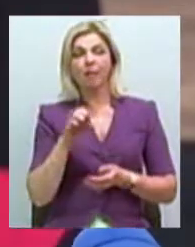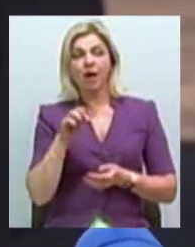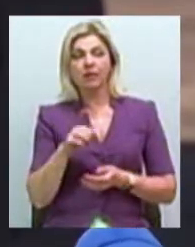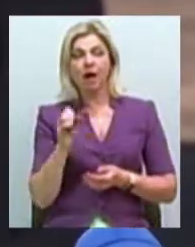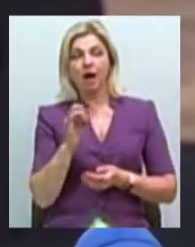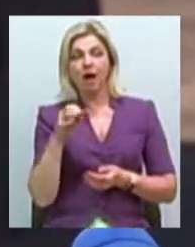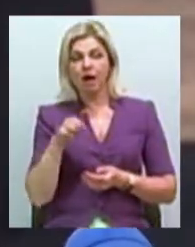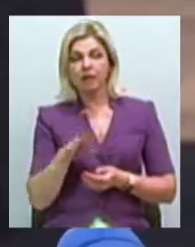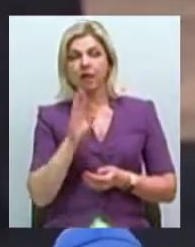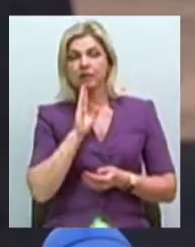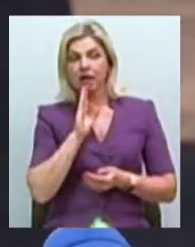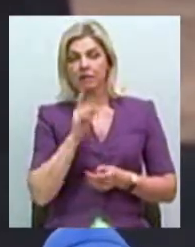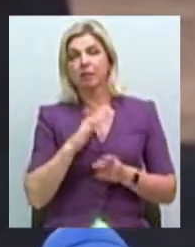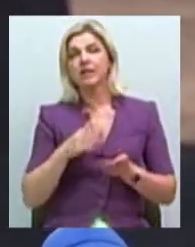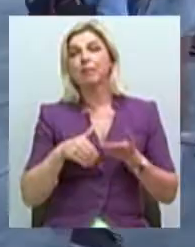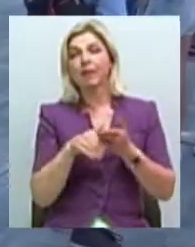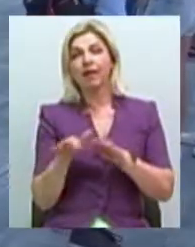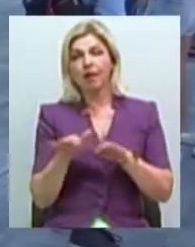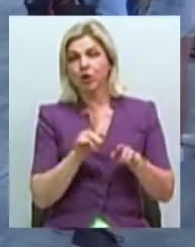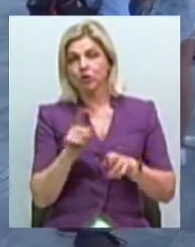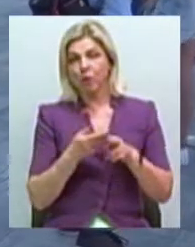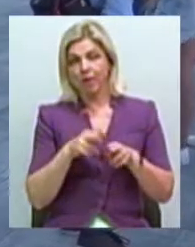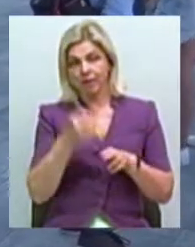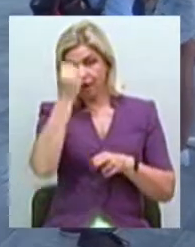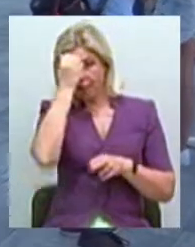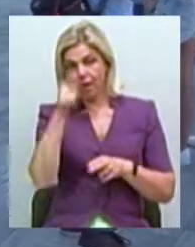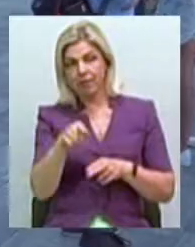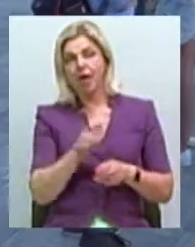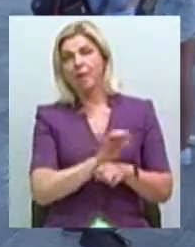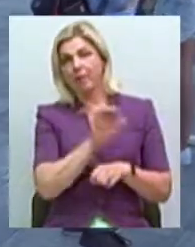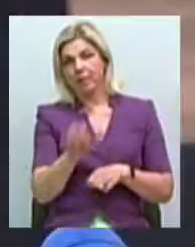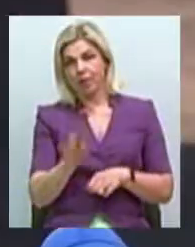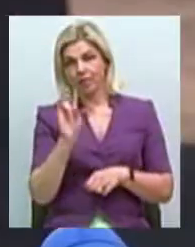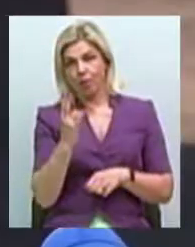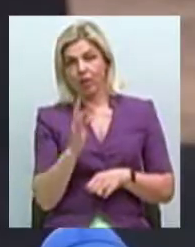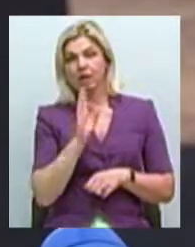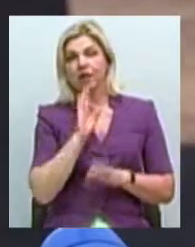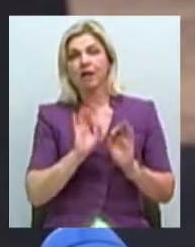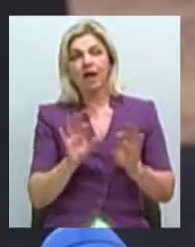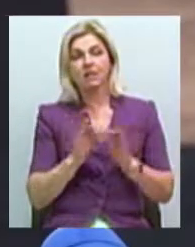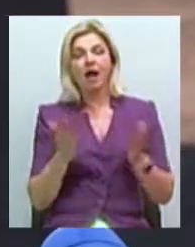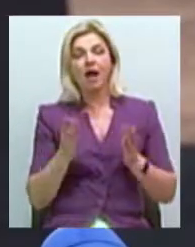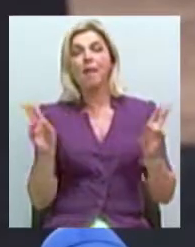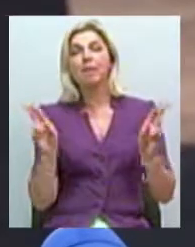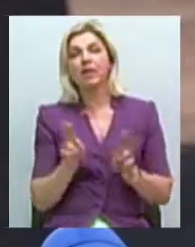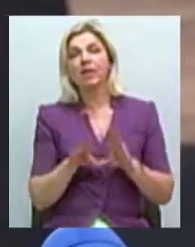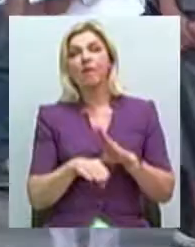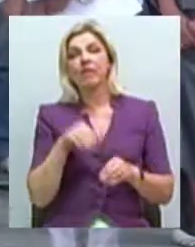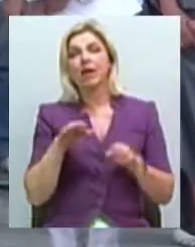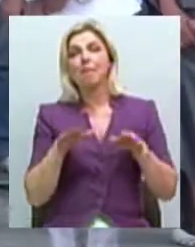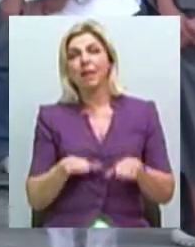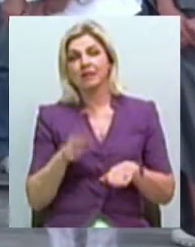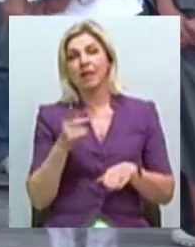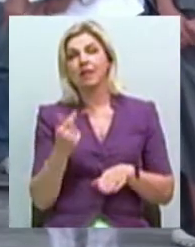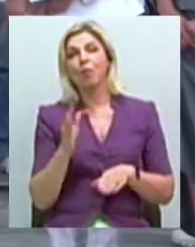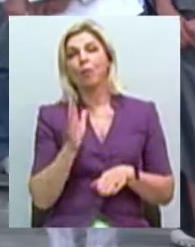Алчина сприяла тому, щоб арт-об'єкт потрапив до Миколаєва. Дівчина розповідає, за якими принципами обирали місце, де буде